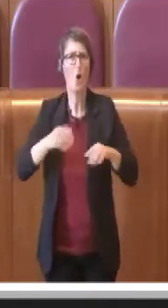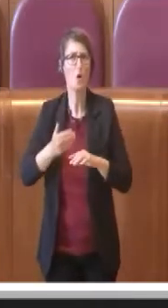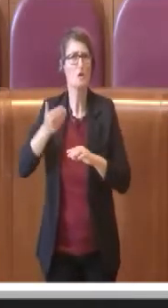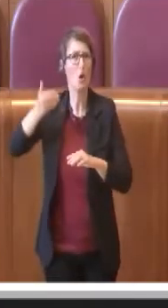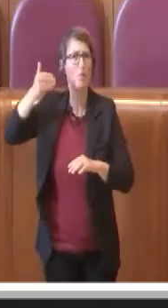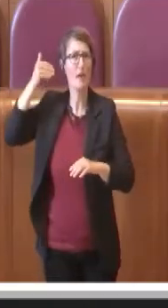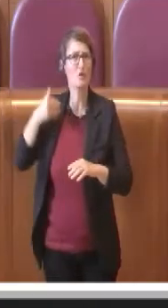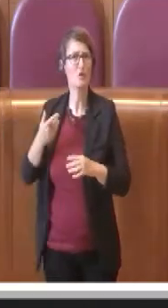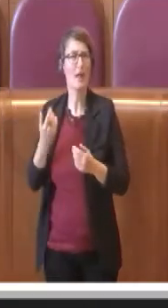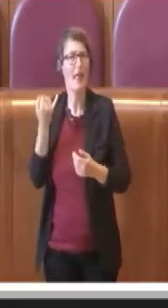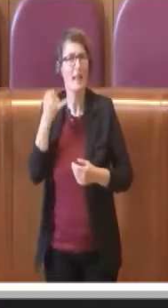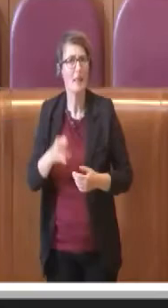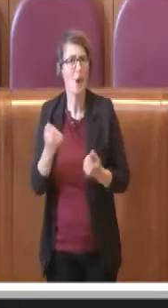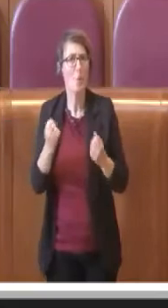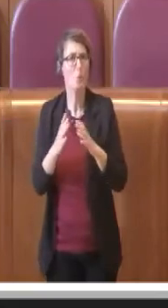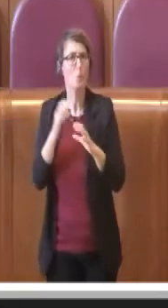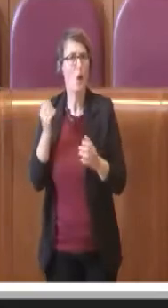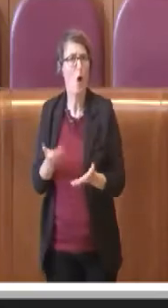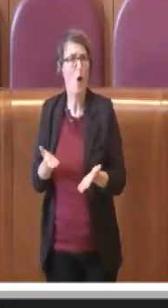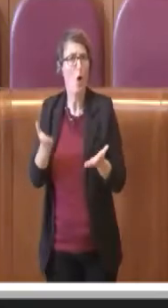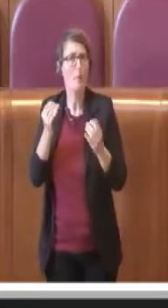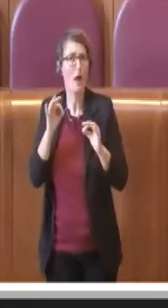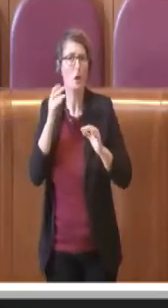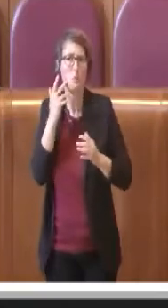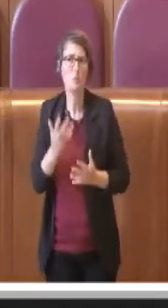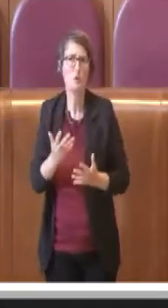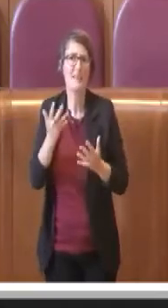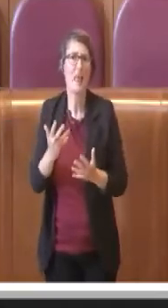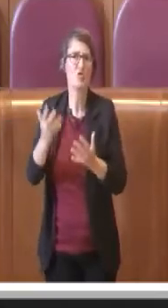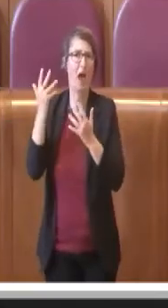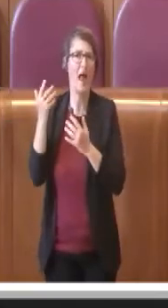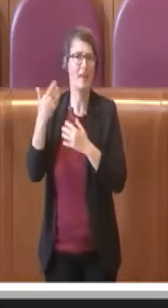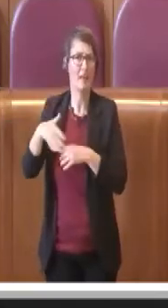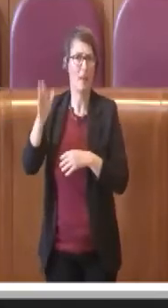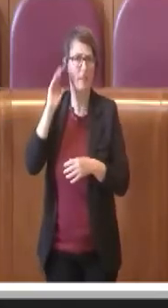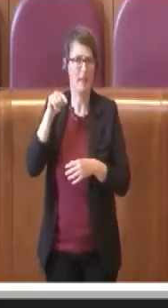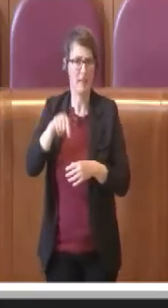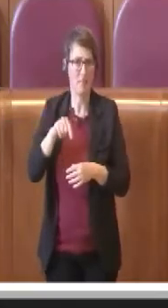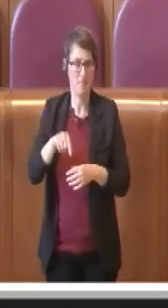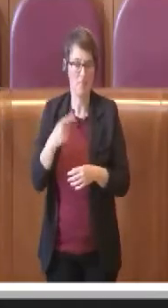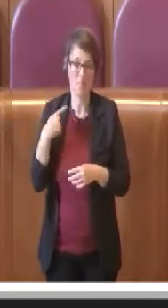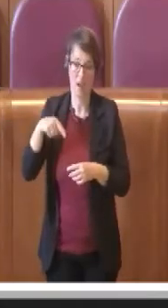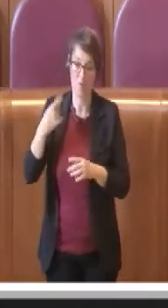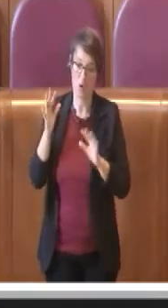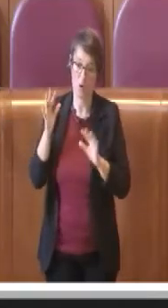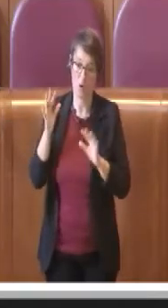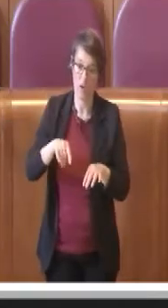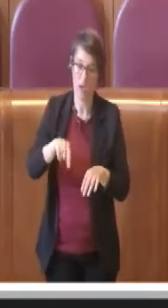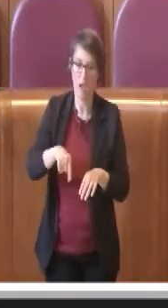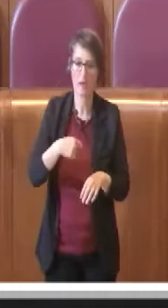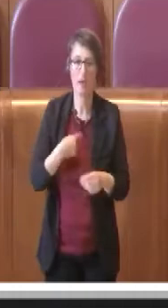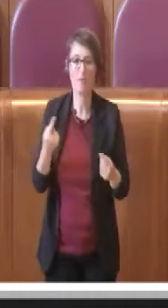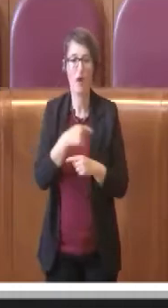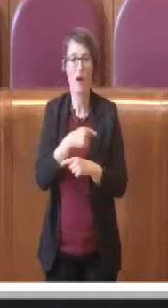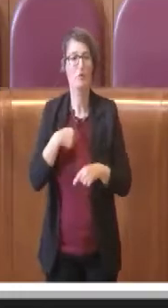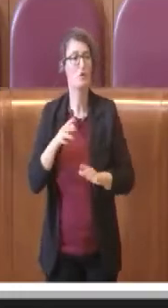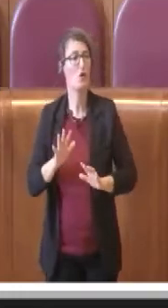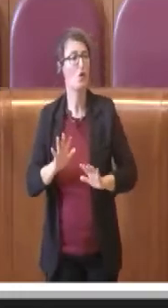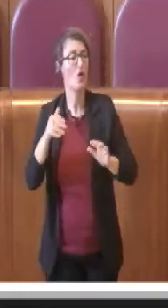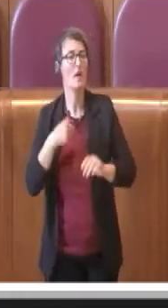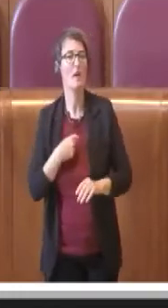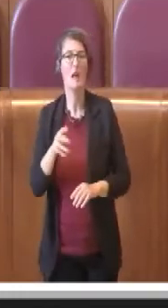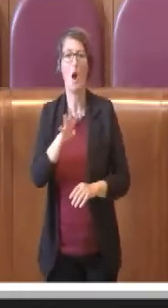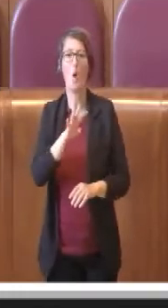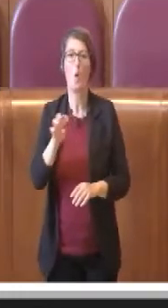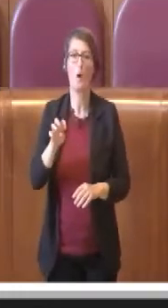10 anni prima di quando eravamo arrivati noi. Ebbene, noi in 5 anni ne lasciamo 900 nuovi, 900 sui 1.400